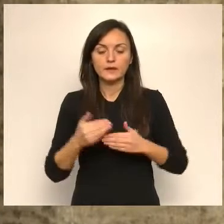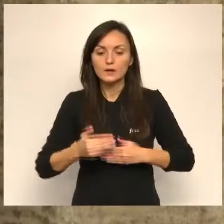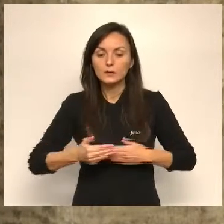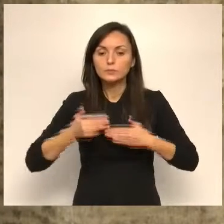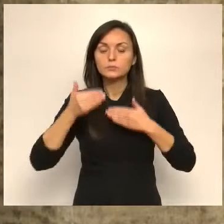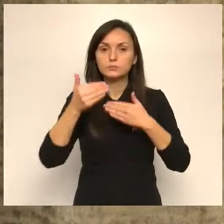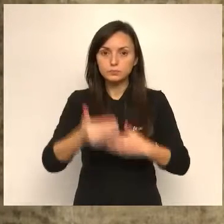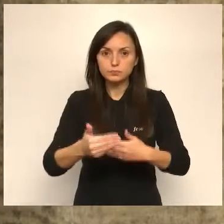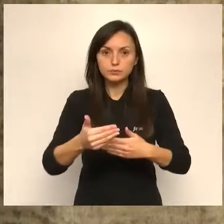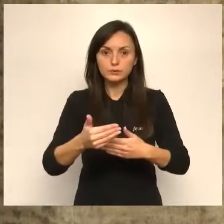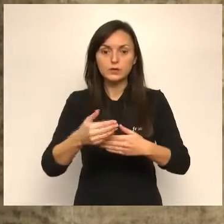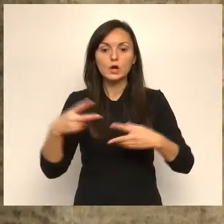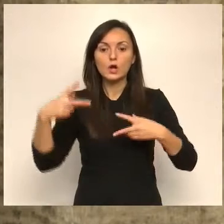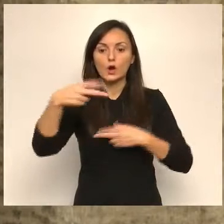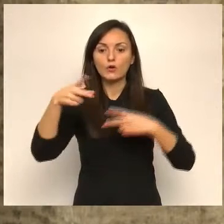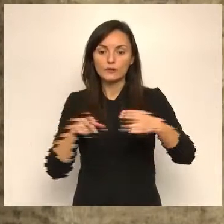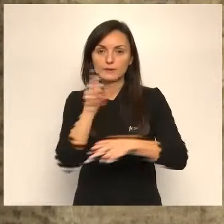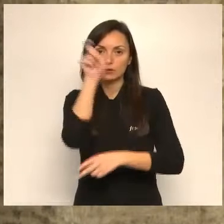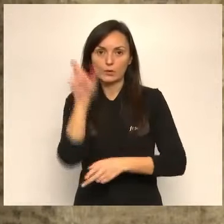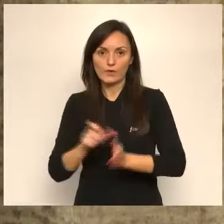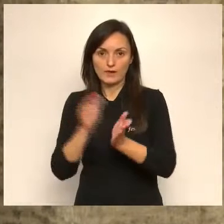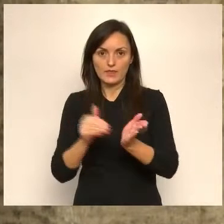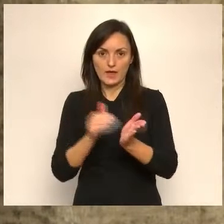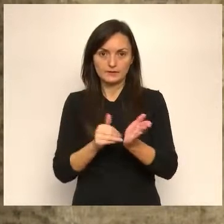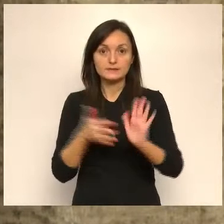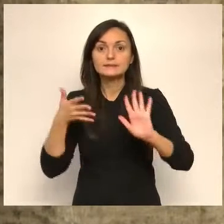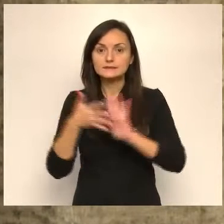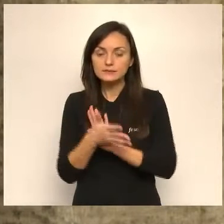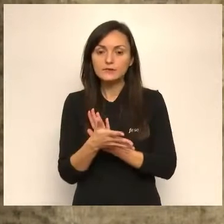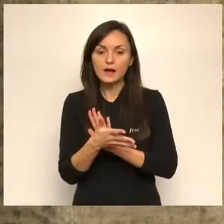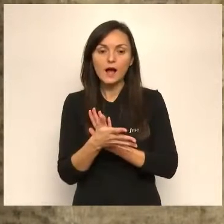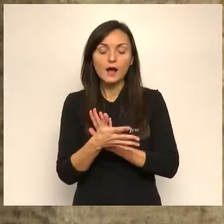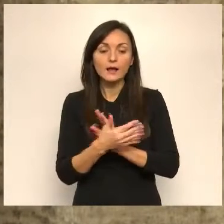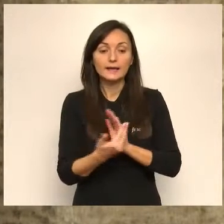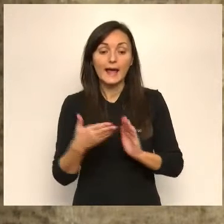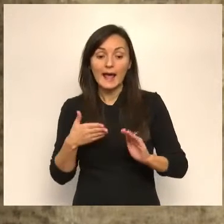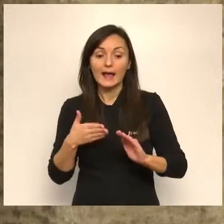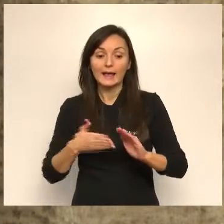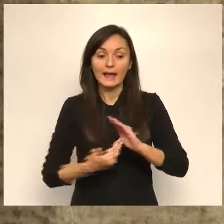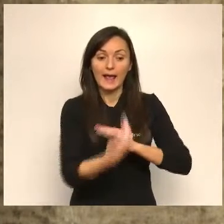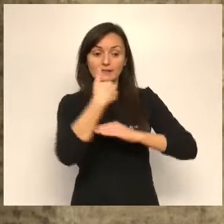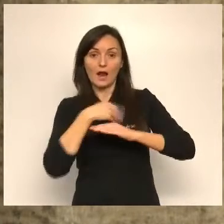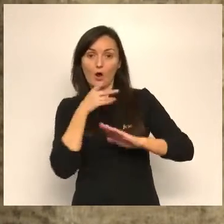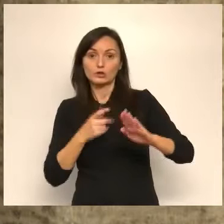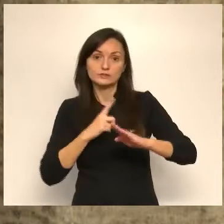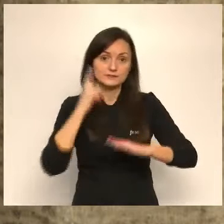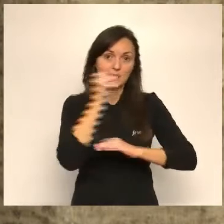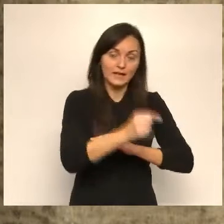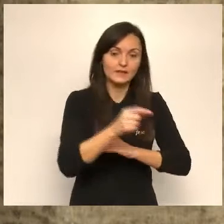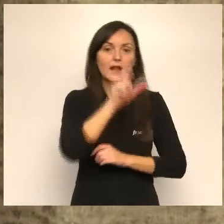el confinament perimetral de la comunitat valenciana, és a dir, la restricció d'entrar i xir al territori de la comunitat valenciana